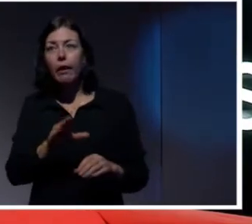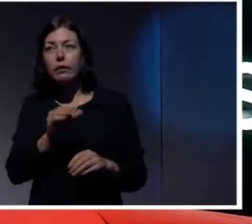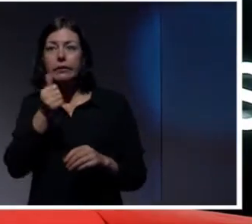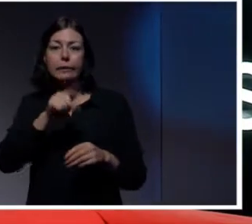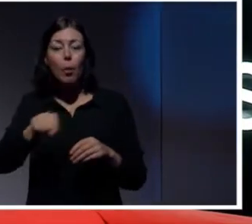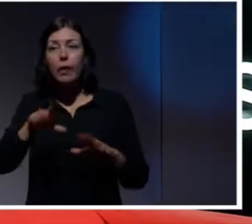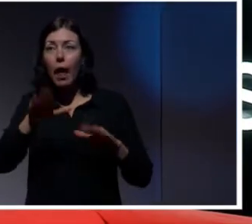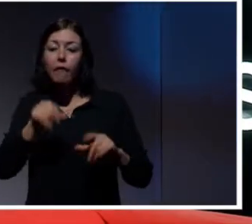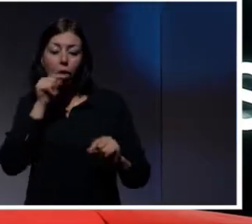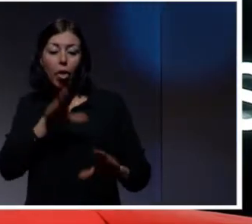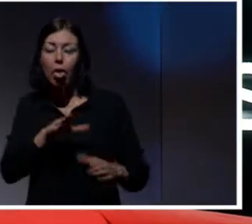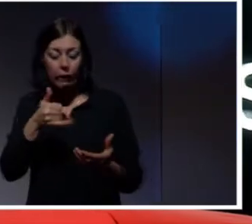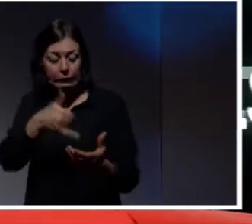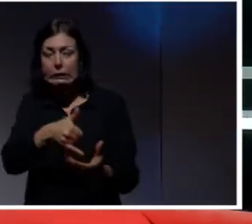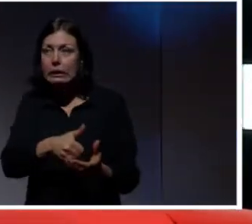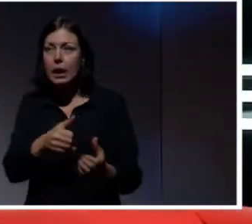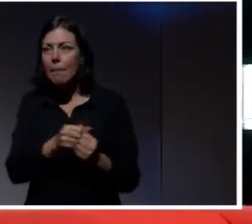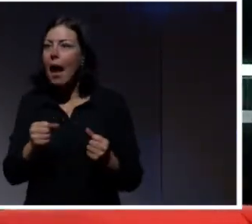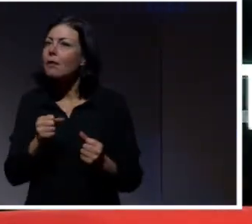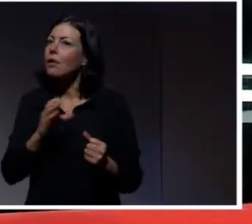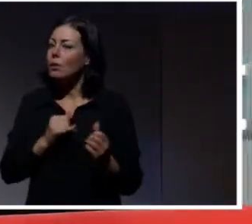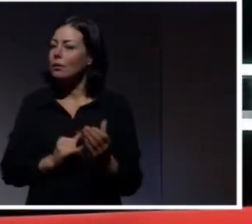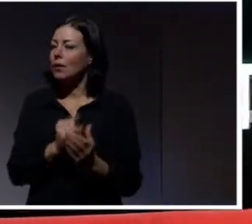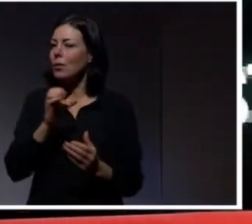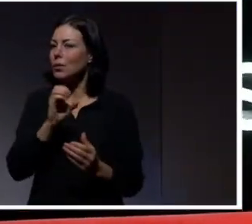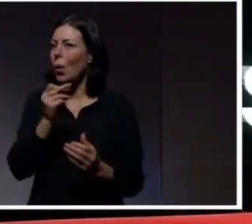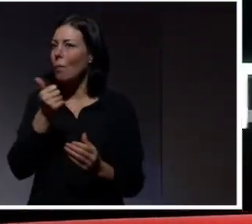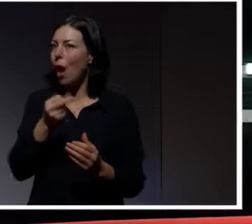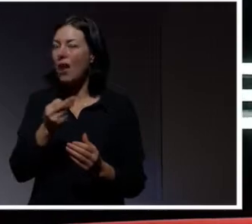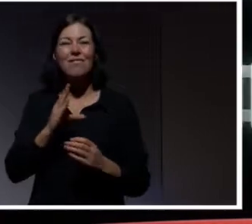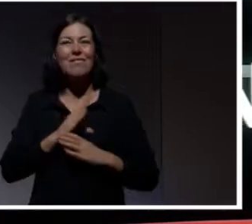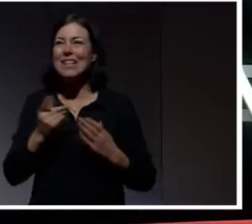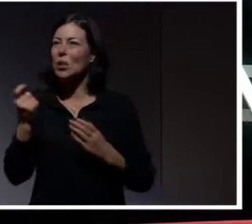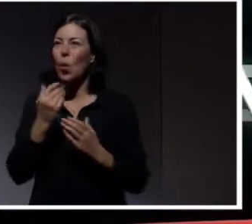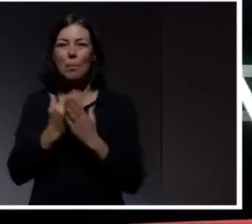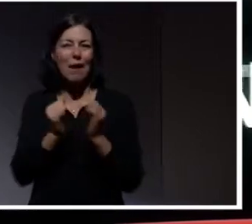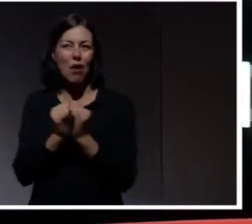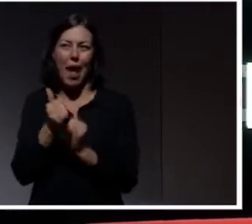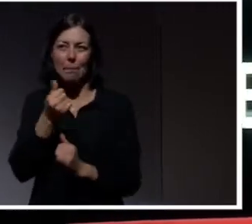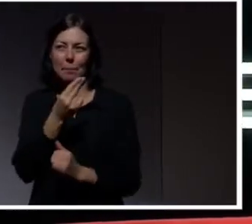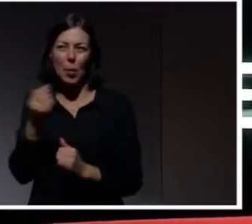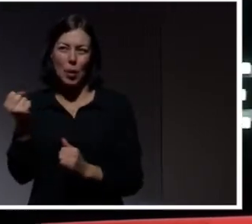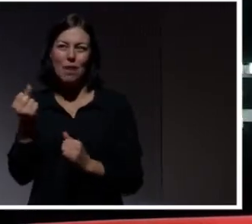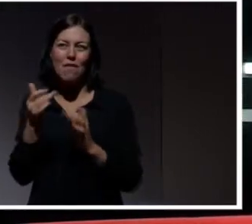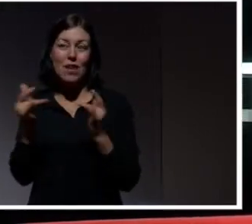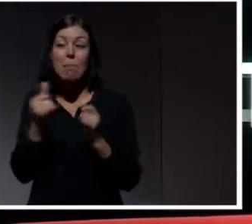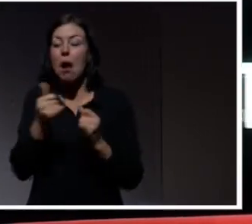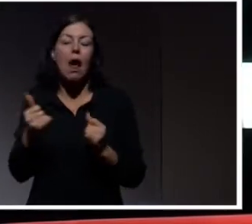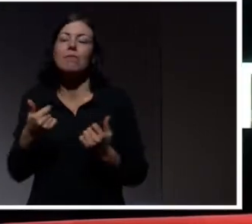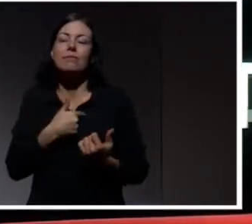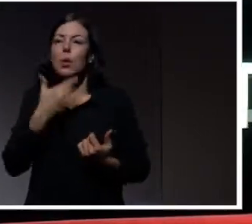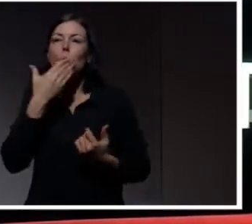som faktiskt har sårbarheter. Därför att det finns inga buggfria programvaror. Det är bara det att man inte har upptäckt buggarna än.